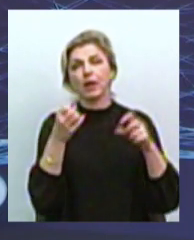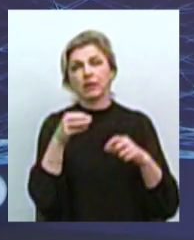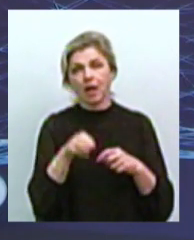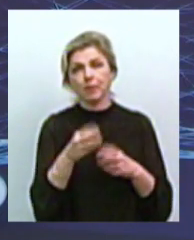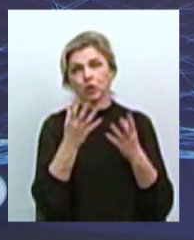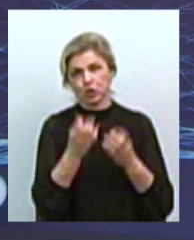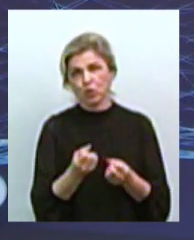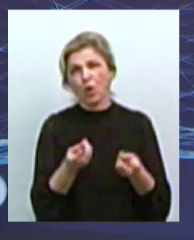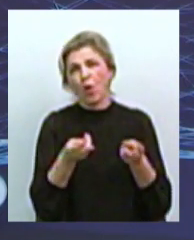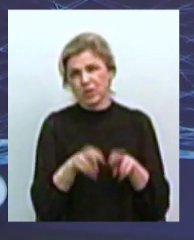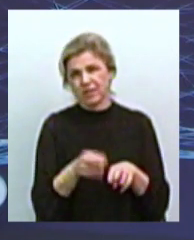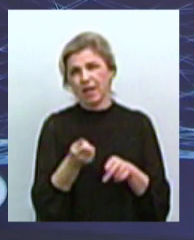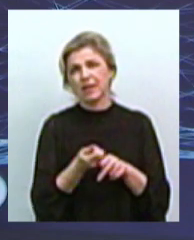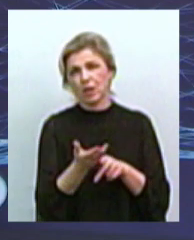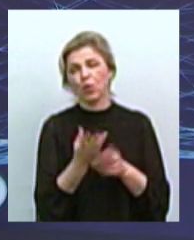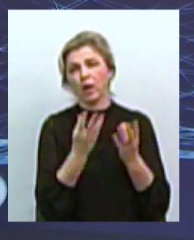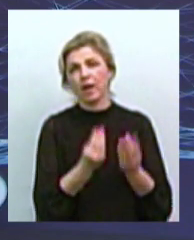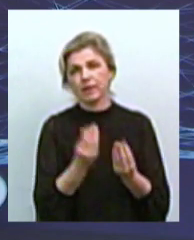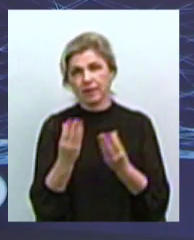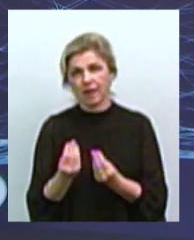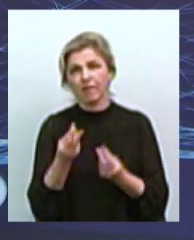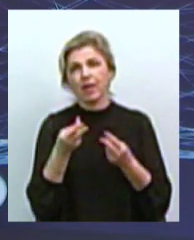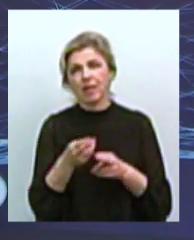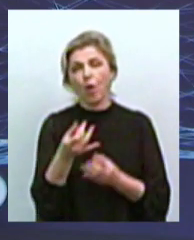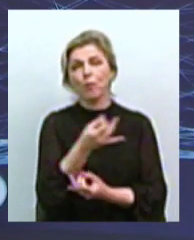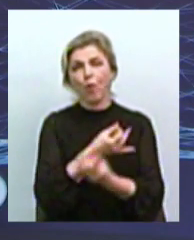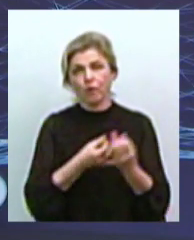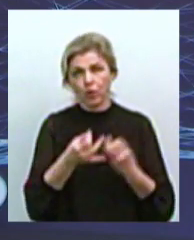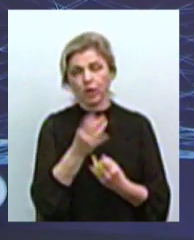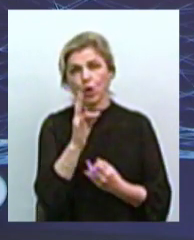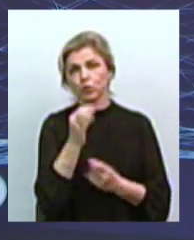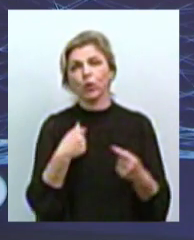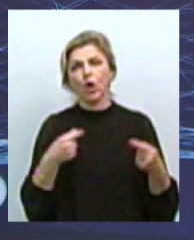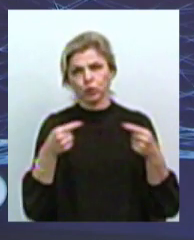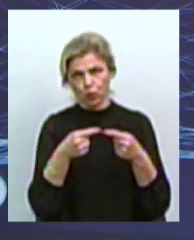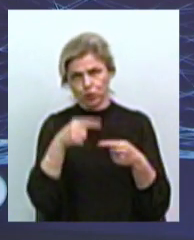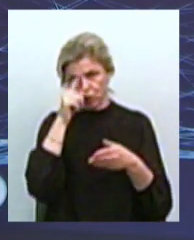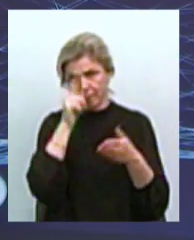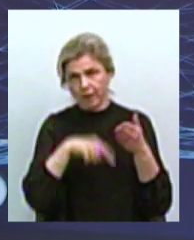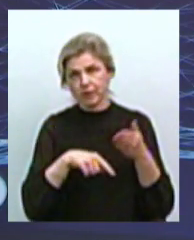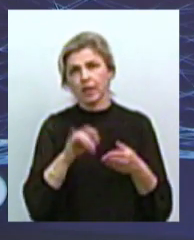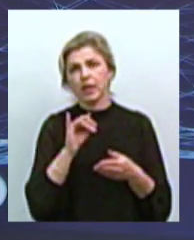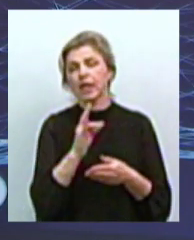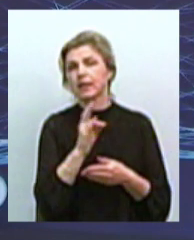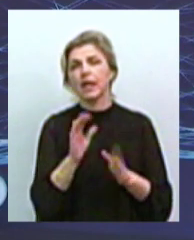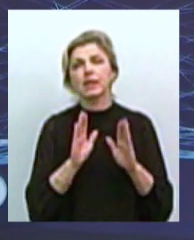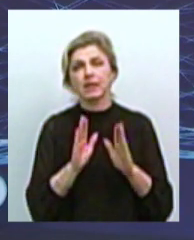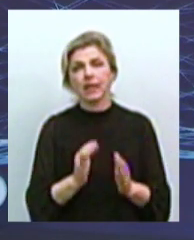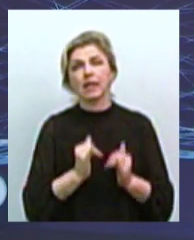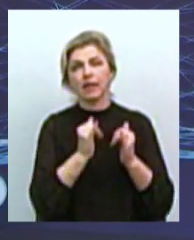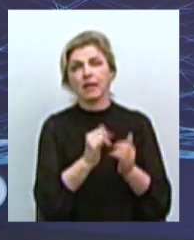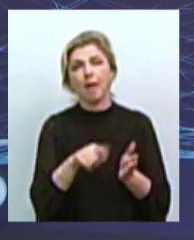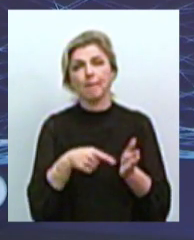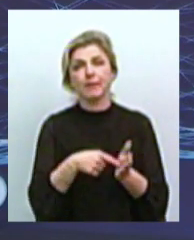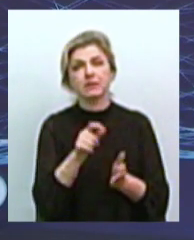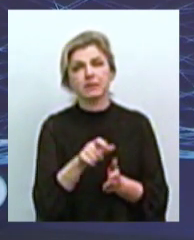декілька днів на обговорення, розгляд чи щось на кшталт того, але я точно певна, що і не тільки для містян, але і